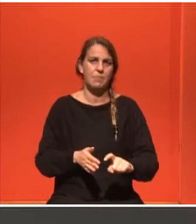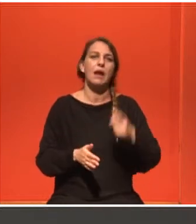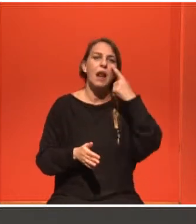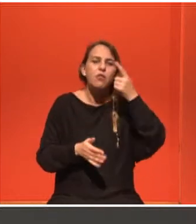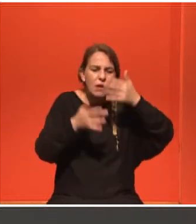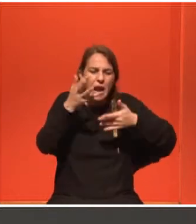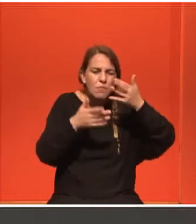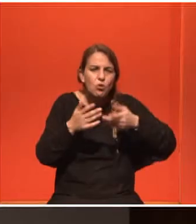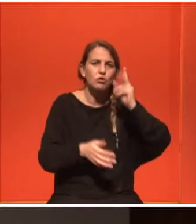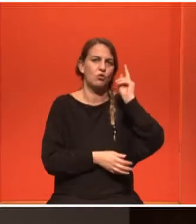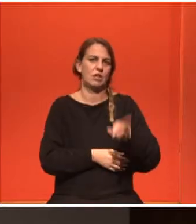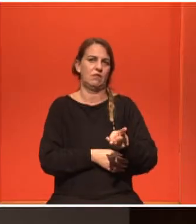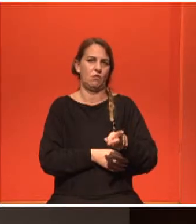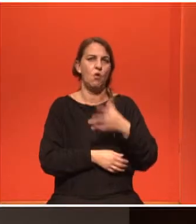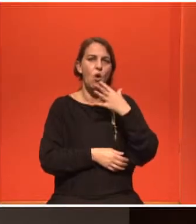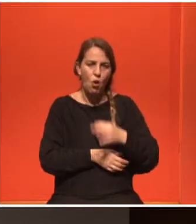να υπολογίσουμε τους κινδύνους.